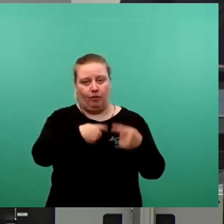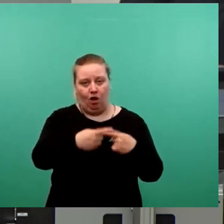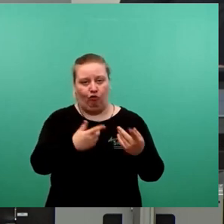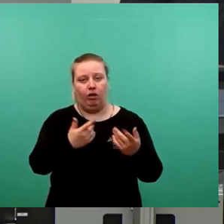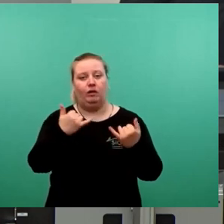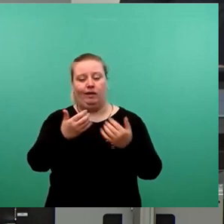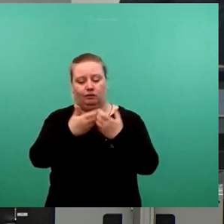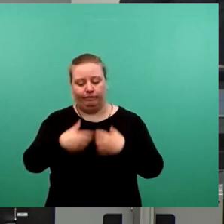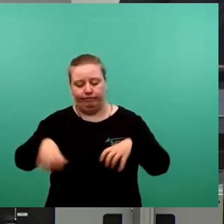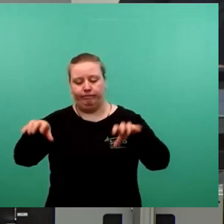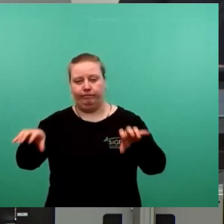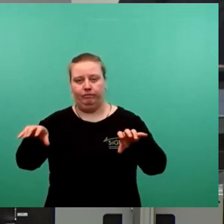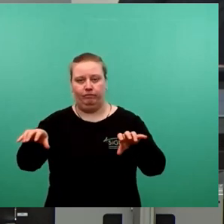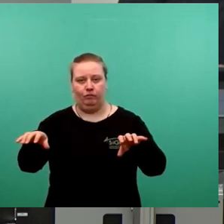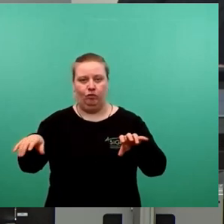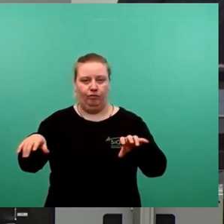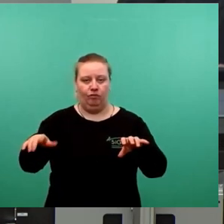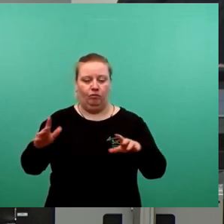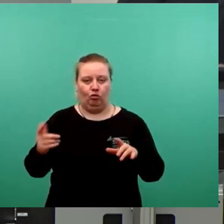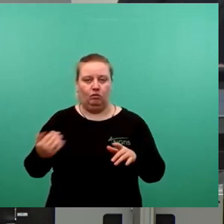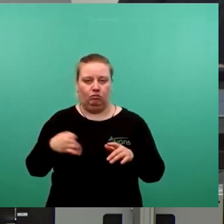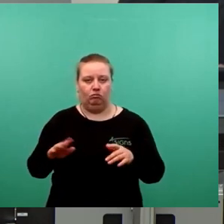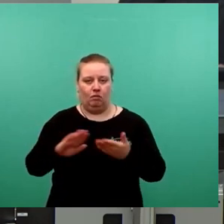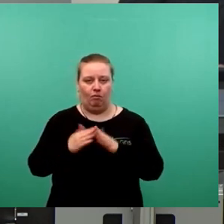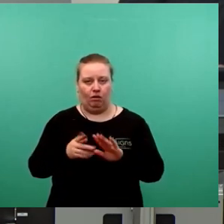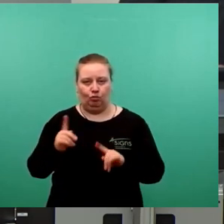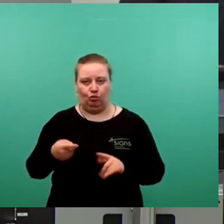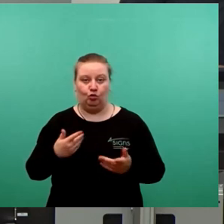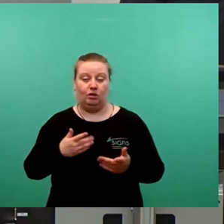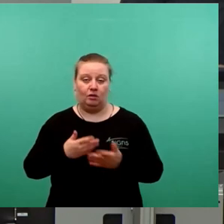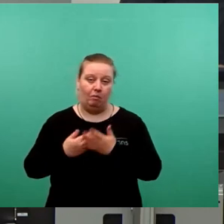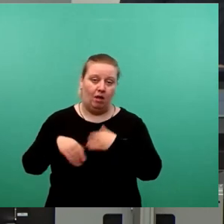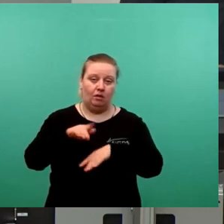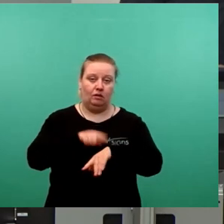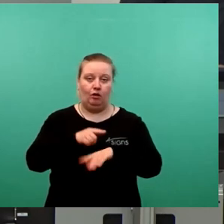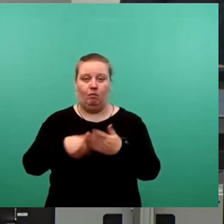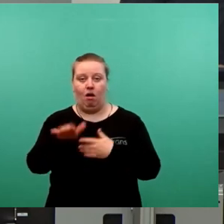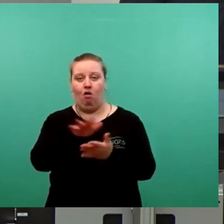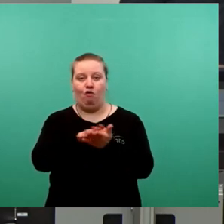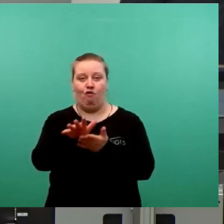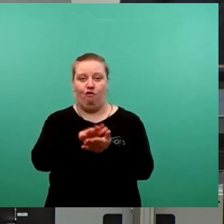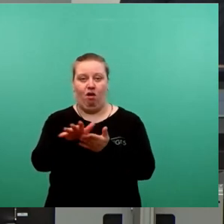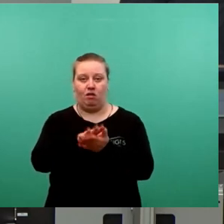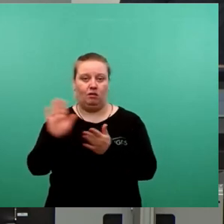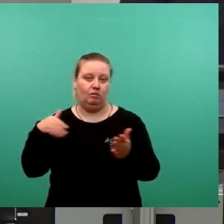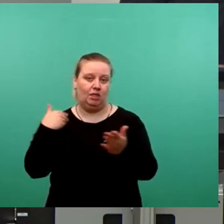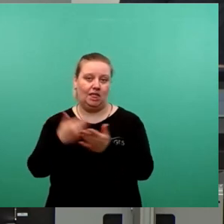geschäftsbereichübergreifend erfolgen müssen und alleine schon deshalb mehr Zeit und mehr Aufwand in Anspruch nehmen, als es bisher der Fall war.